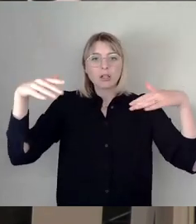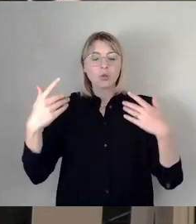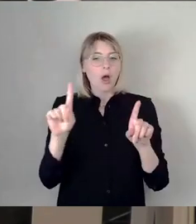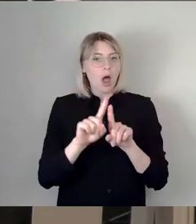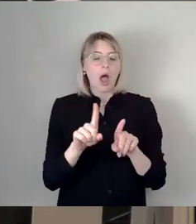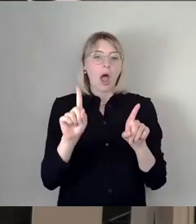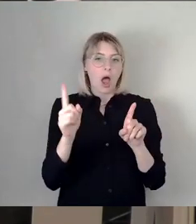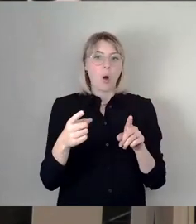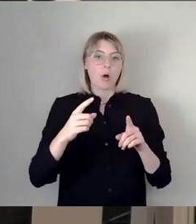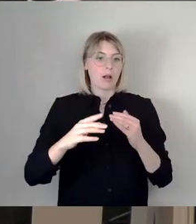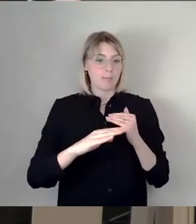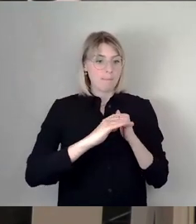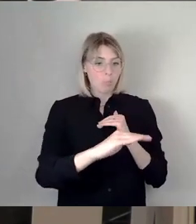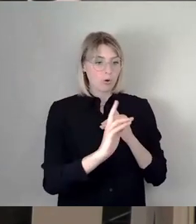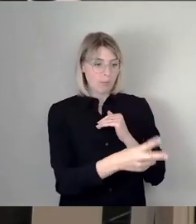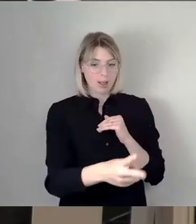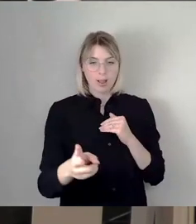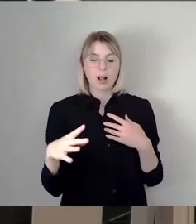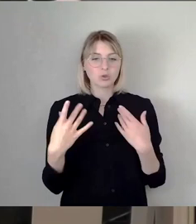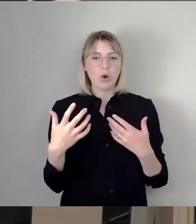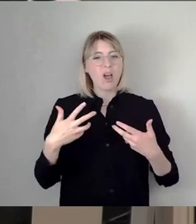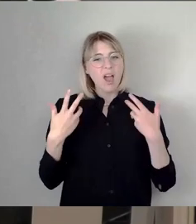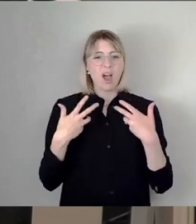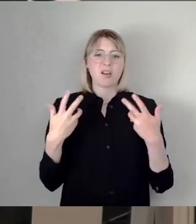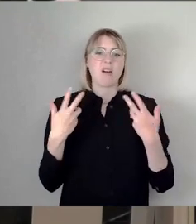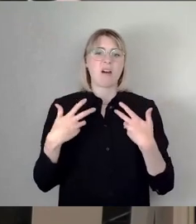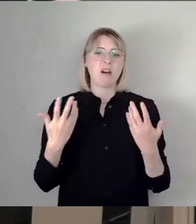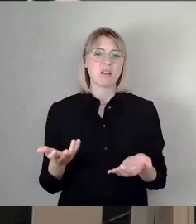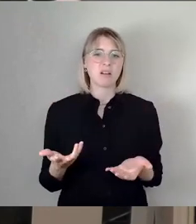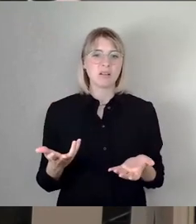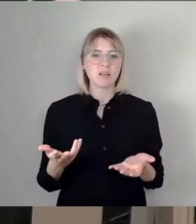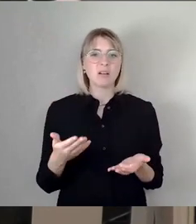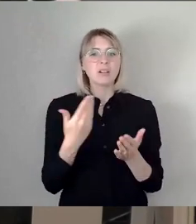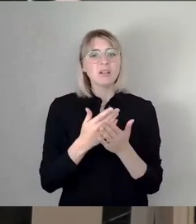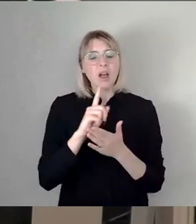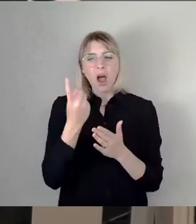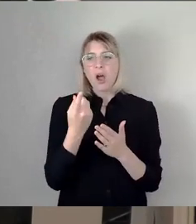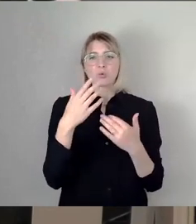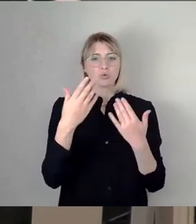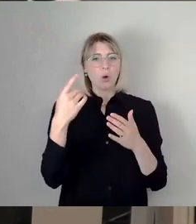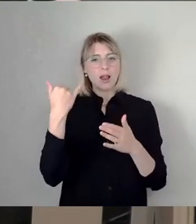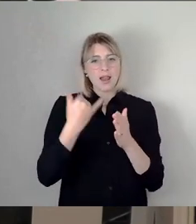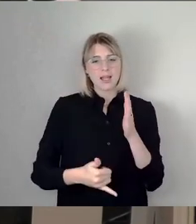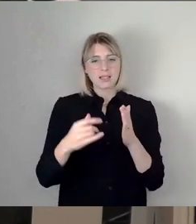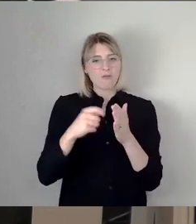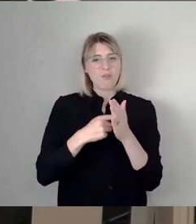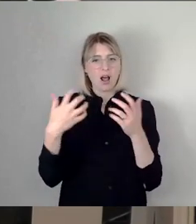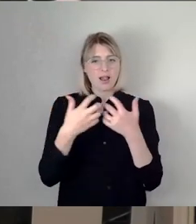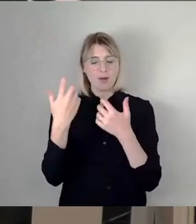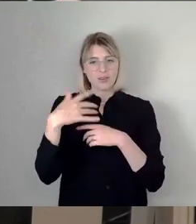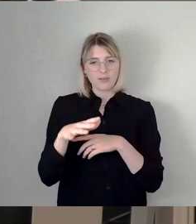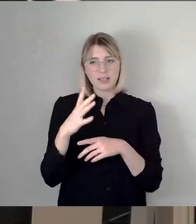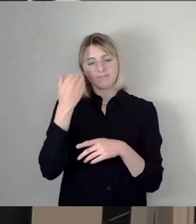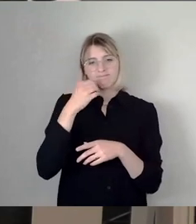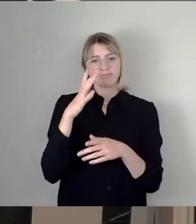sind ein Ärgernis. Und das sollte vielleicht auch mal eine Erkenntnis aus dem letzten Wahlkampf sein, dass ich dieser Stadtrat